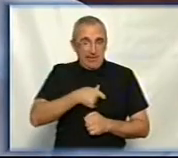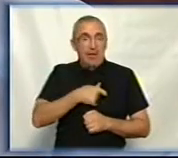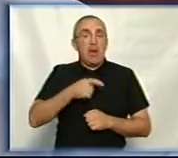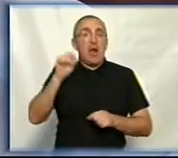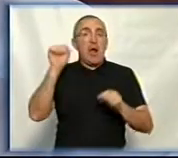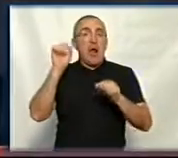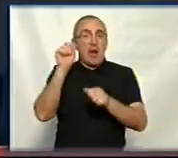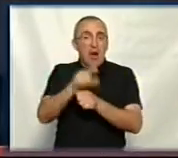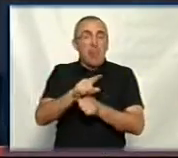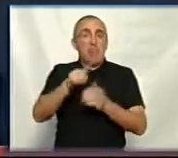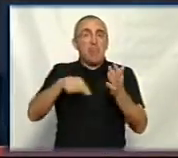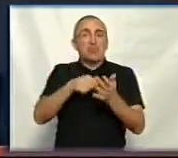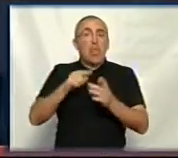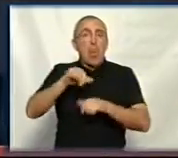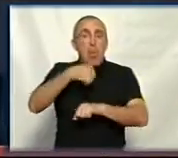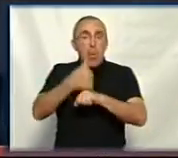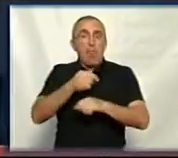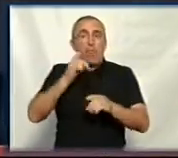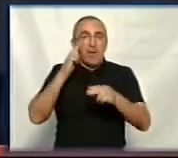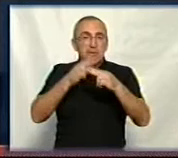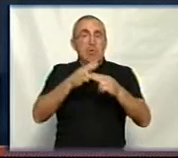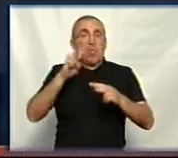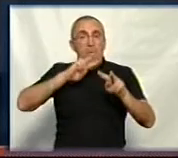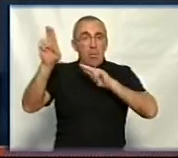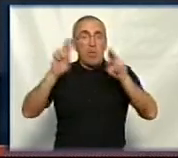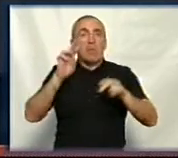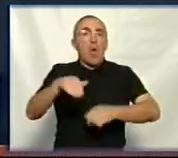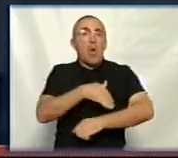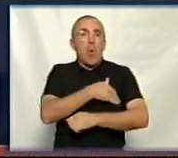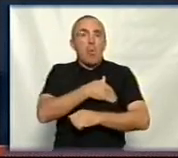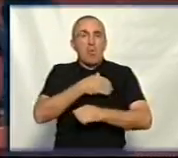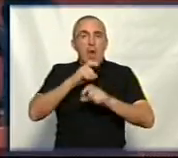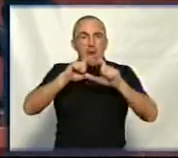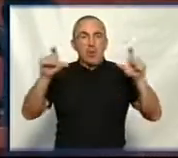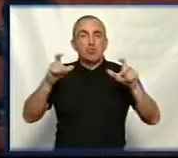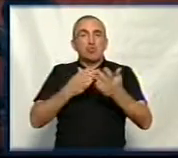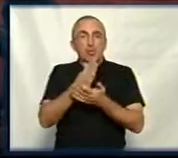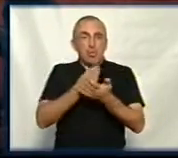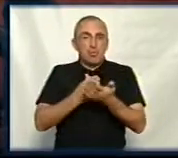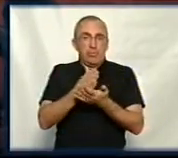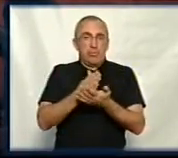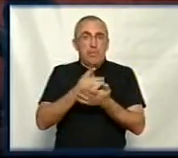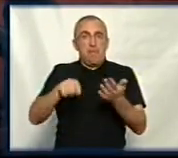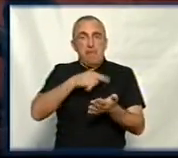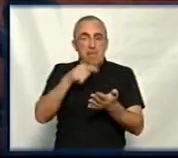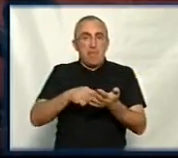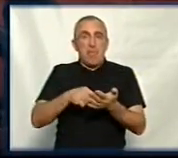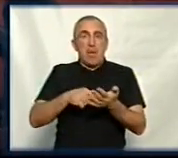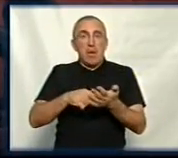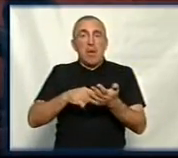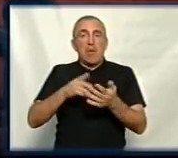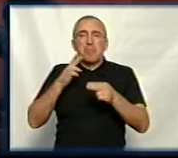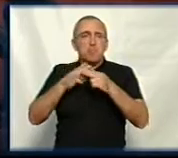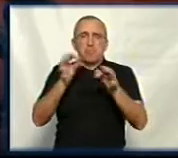розпорядження міського голови про заборону обрізки розповсюджується лише на комунальні служби міста. Жодних перешкод воно не створює. Навпаки,